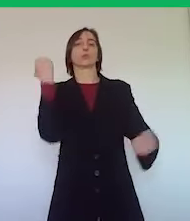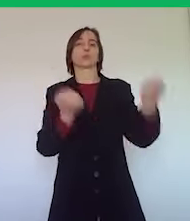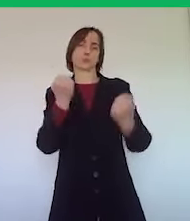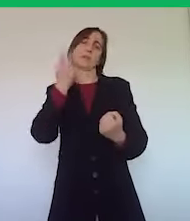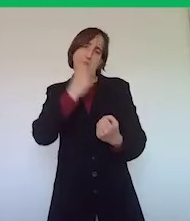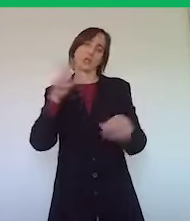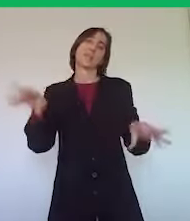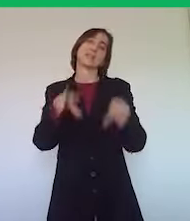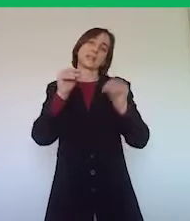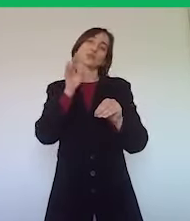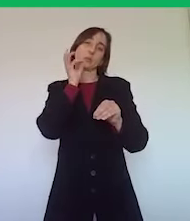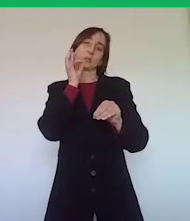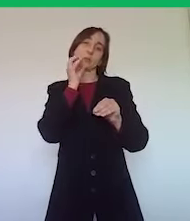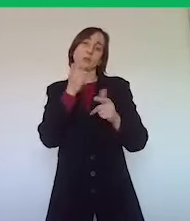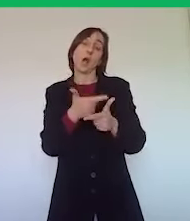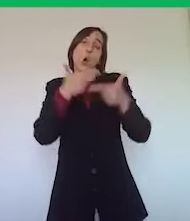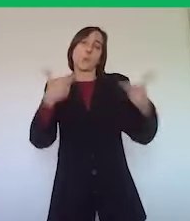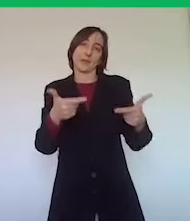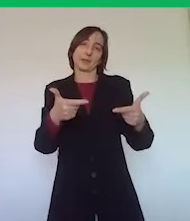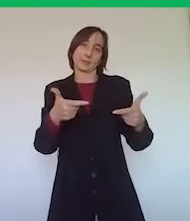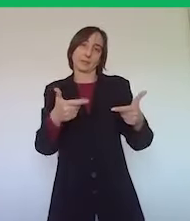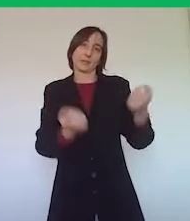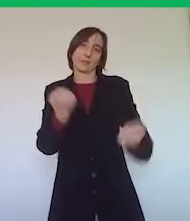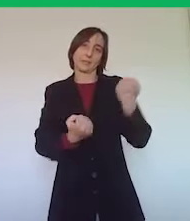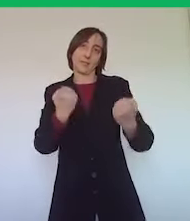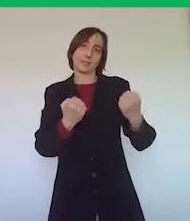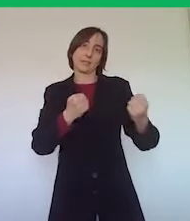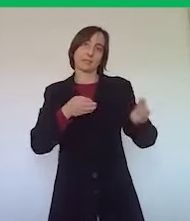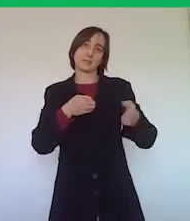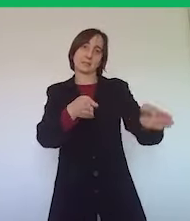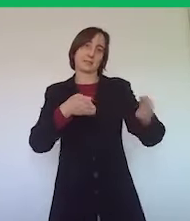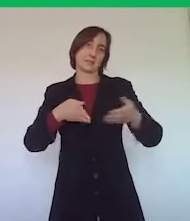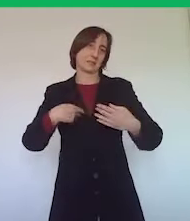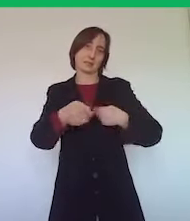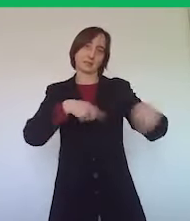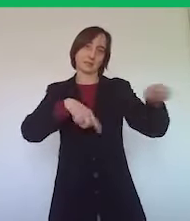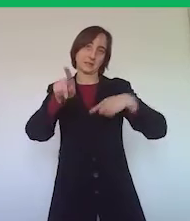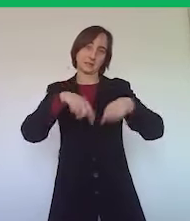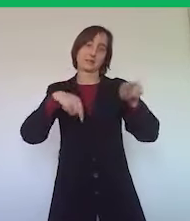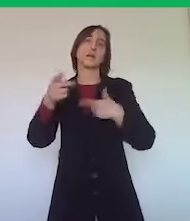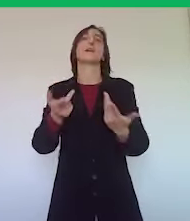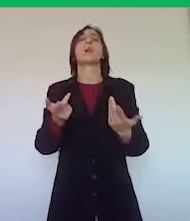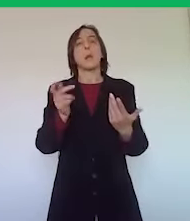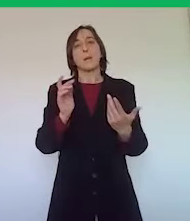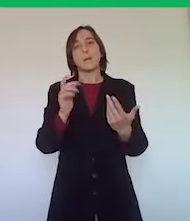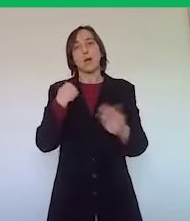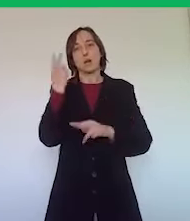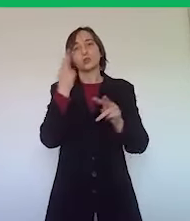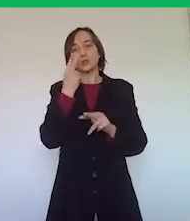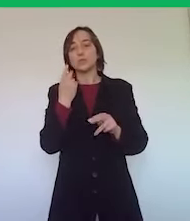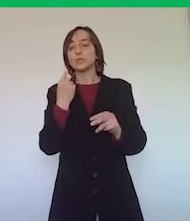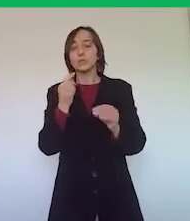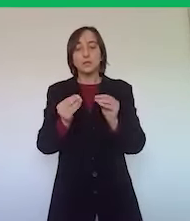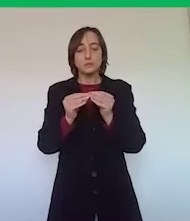un incremento delle autovetture che circolano nelle strade, ma dobbiamo consentire una riprogrammazione dei servizi